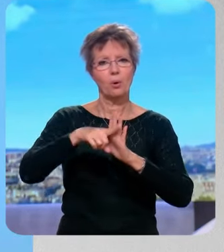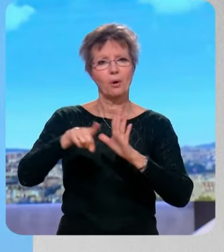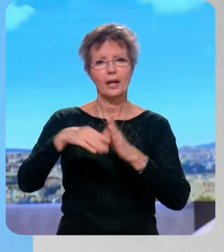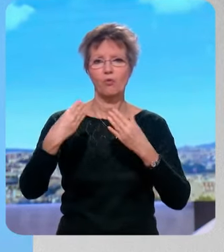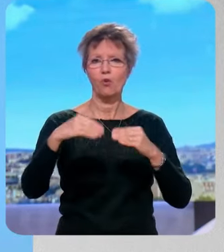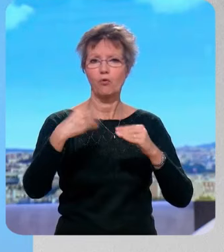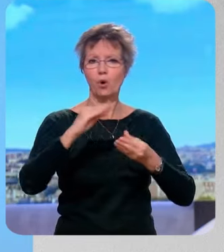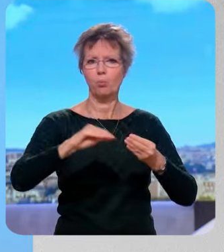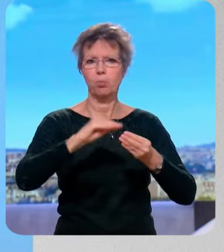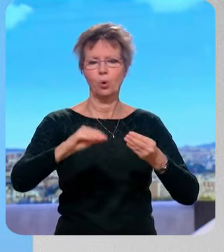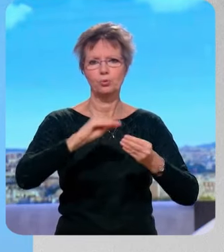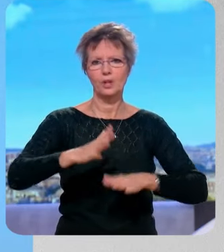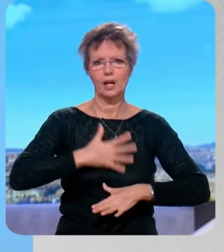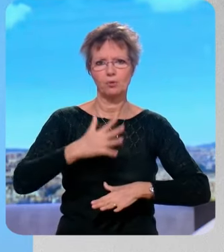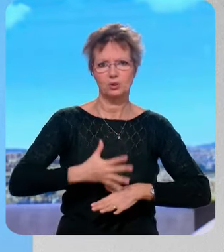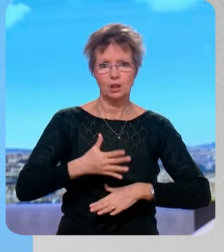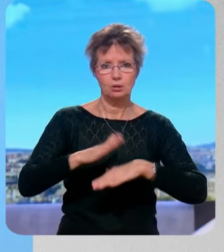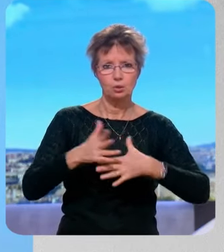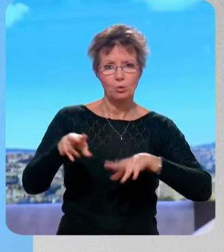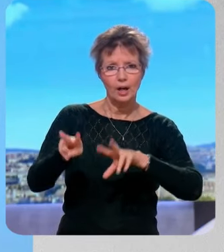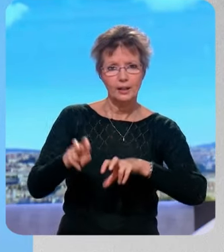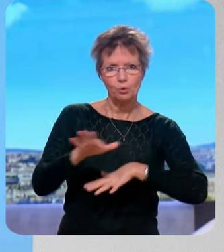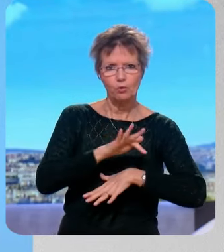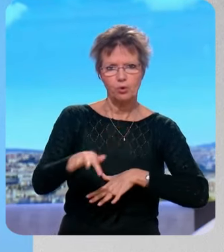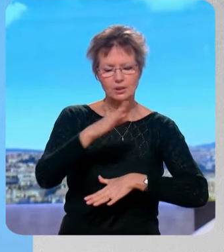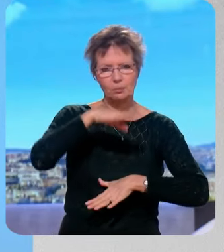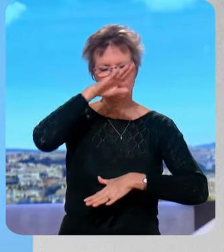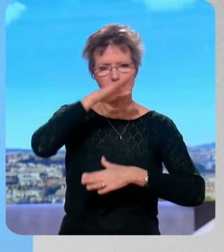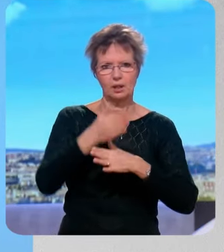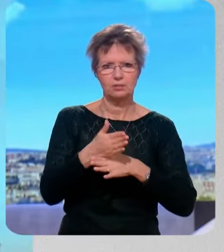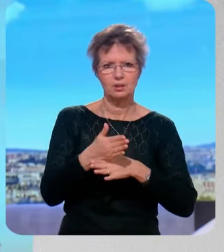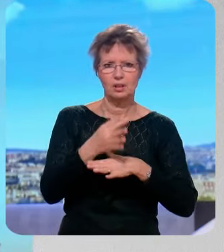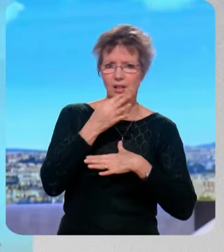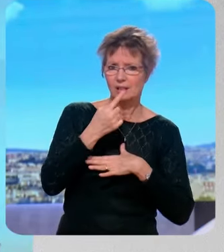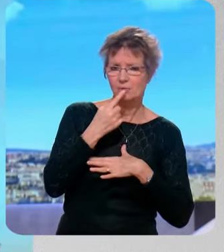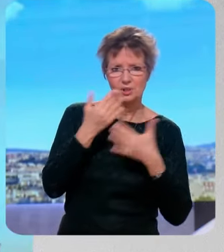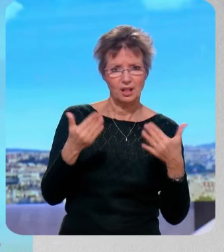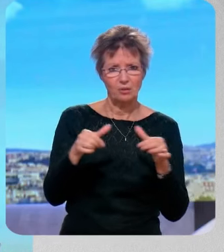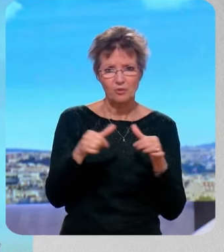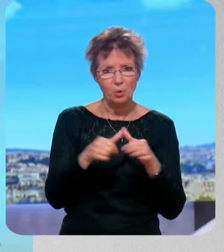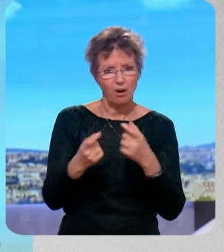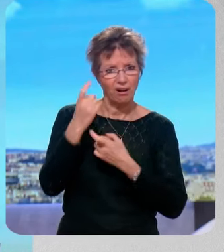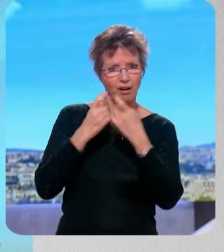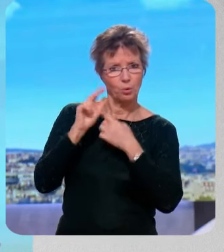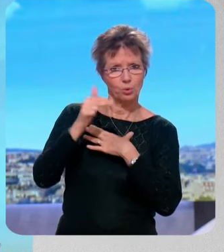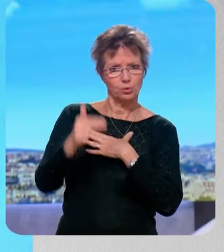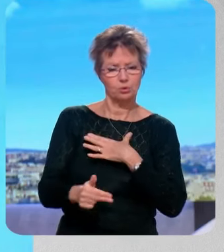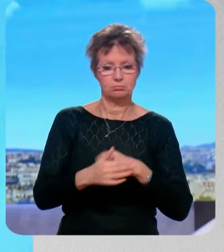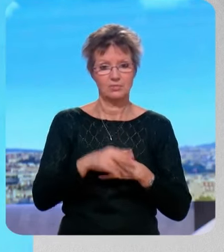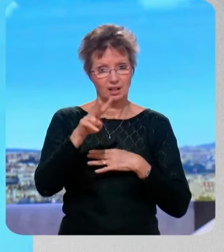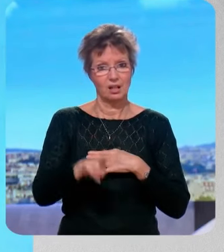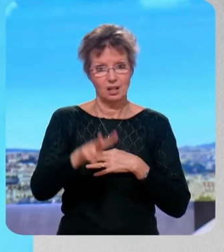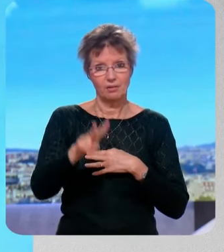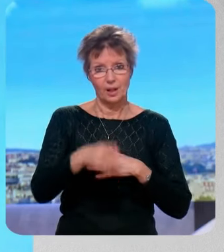'effet pervers est qu'elles affaiblissent nos propres agriculteurs, nos propres éleveurs. Allez-vous revenir sur ces facilités et quand ? – Oui, il a des effets pervers sur les